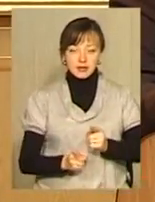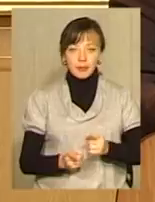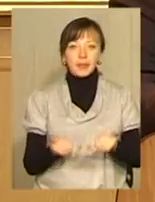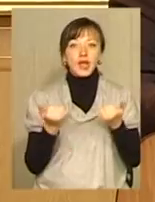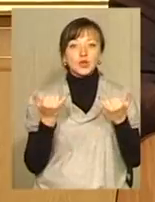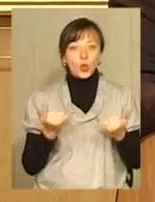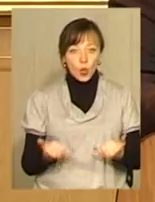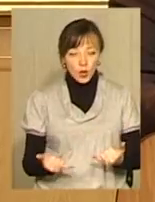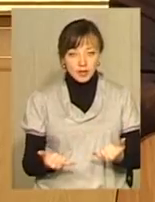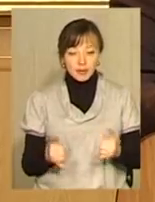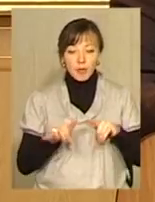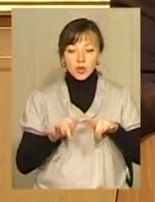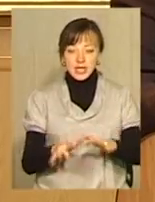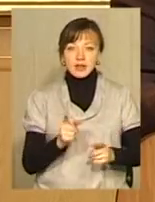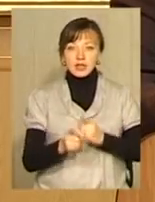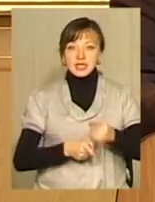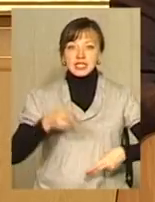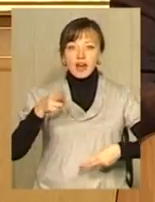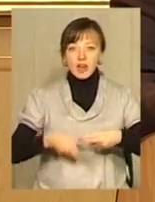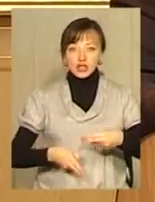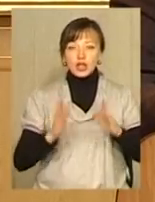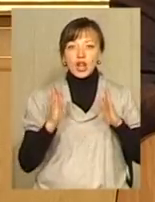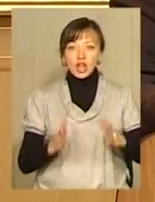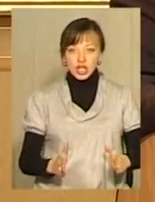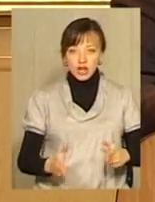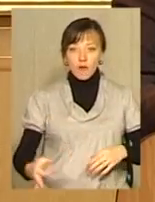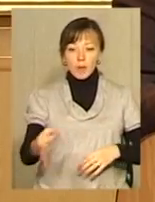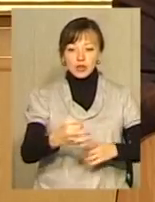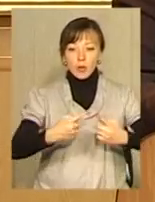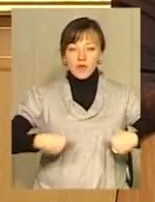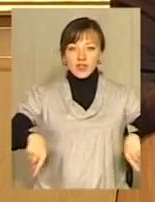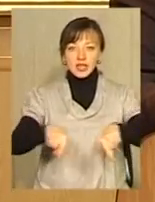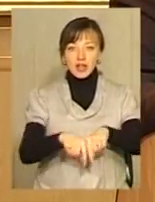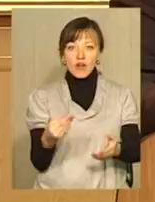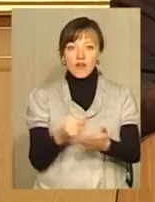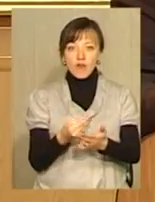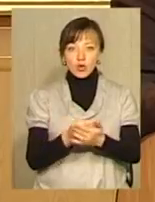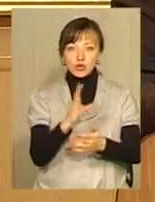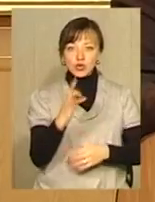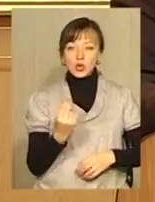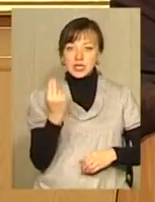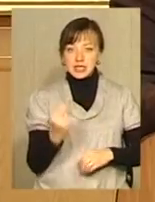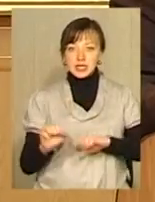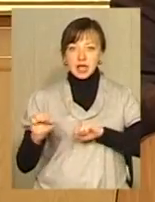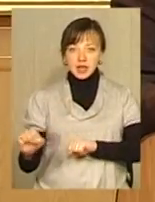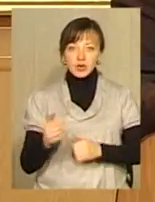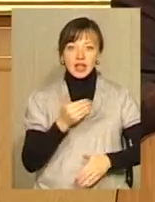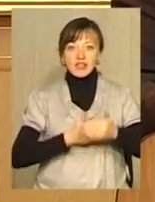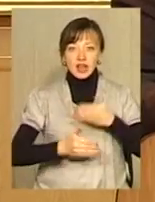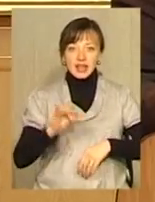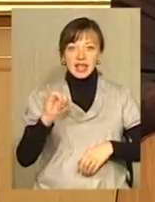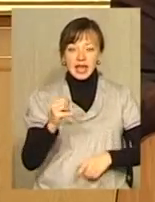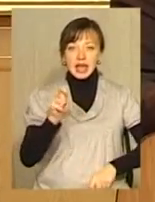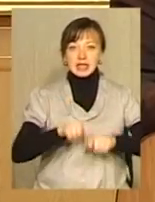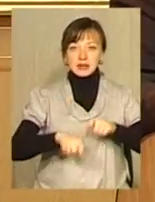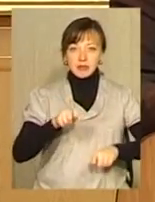сьогодні процес реформування завершено лише в обласному відділенні Фонду соціального захисту інвалідів та інспекції